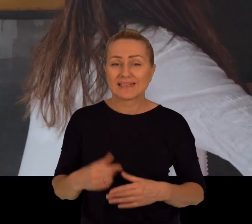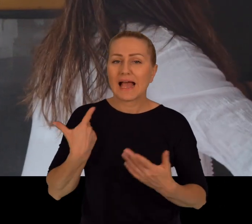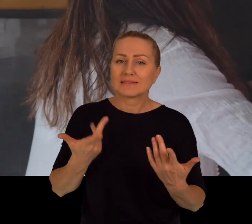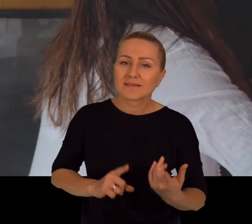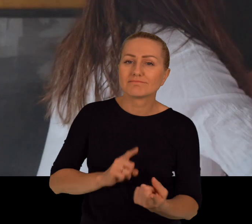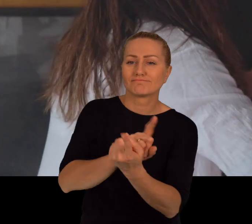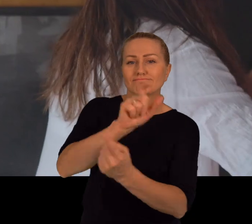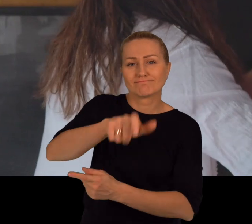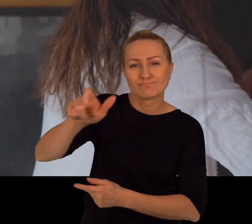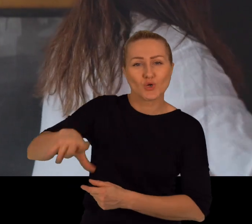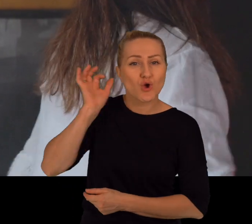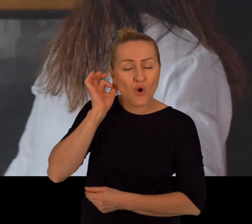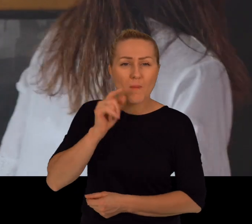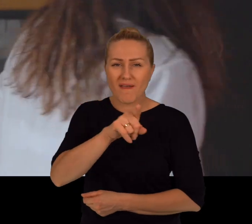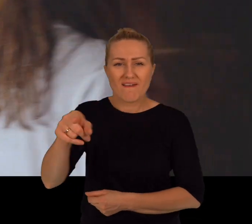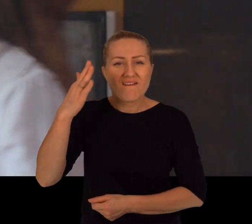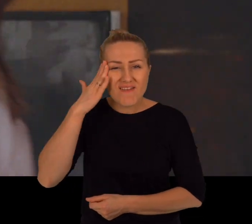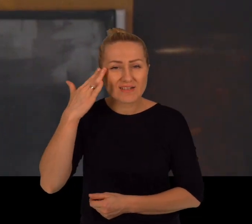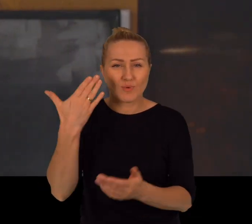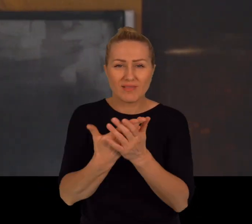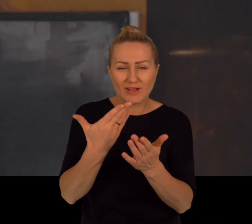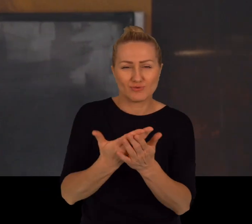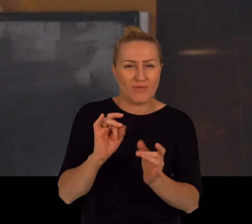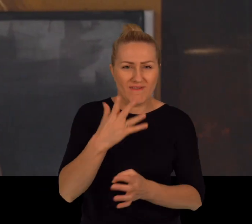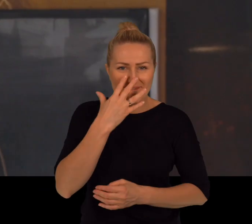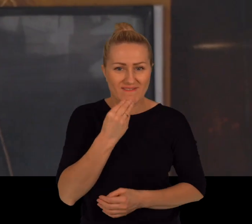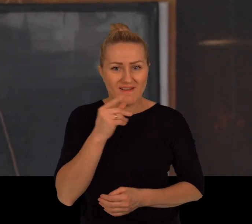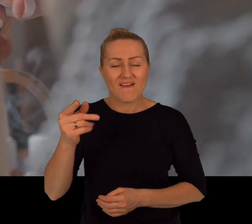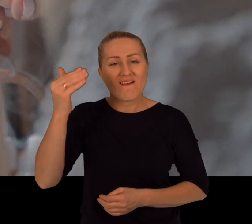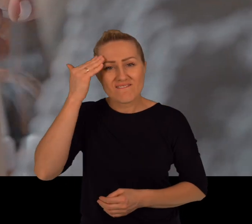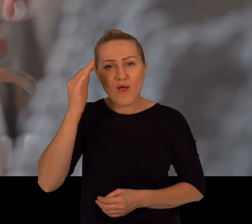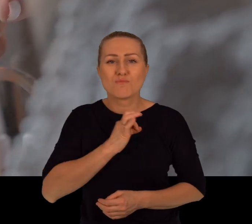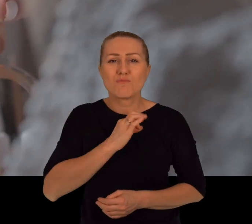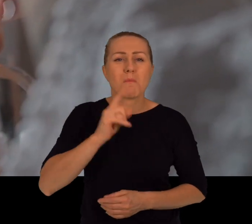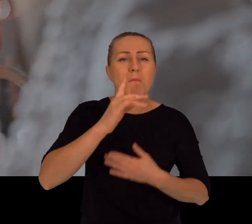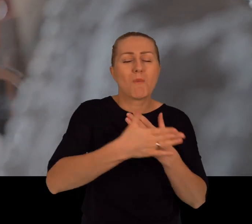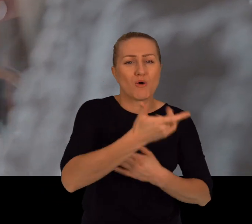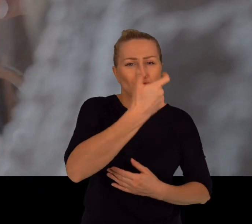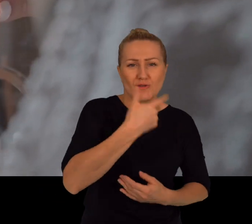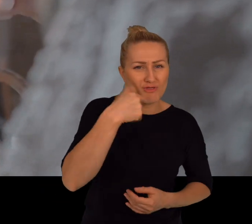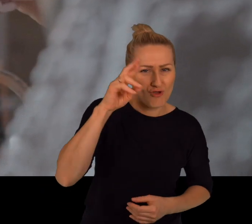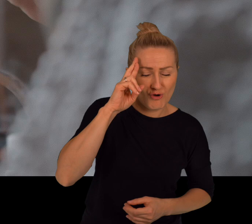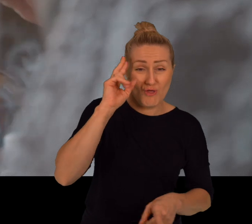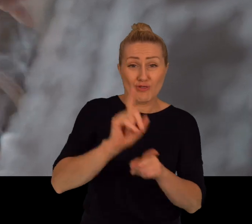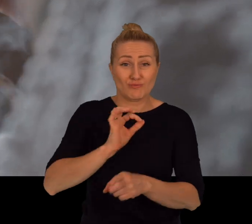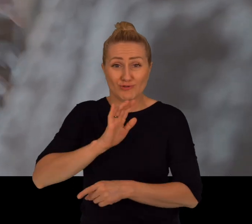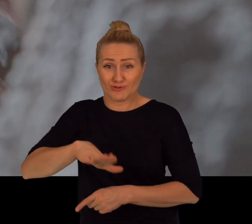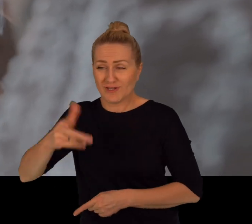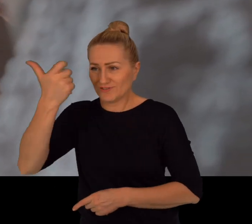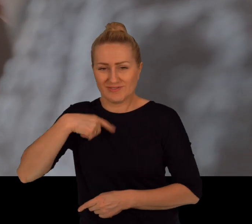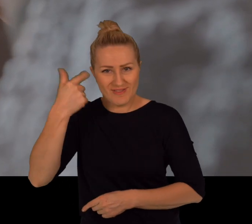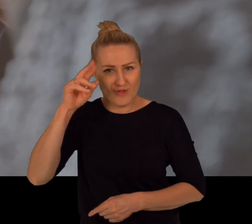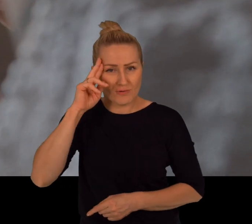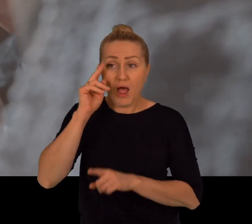Idę do kobiet, które wiedzą, dlaczego tak się dzieje. Wiedzą, że oni, że mój mąż nie jest w mnie zrozumieć, że moje dzieci nie są w stanie mnie